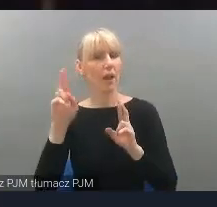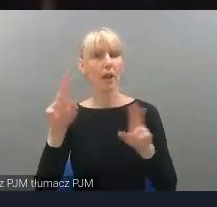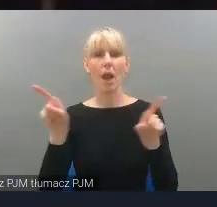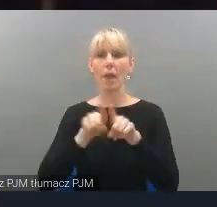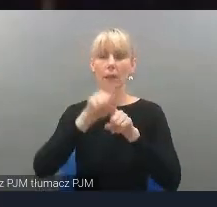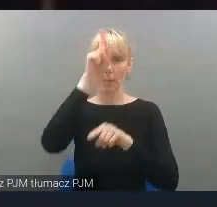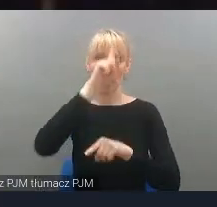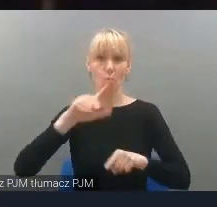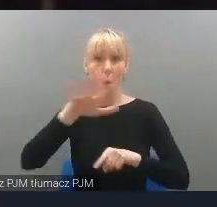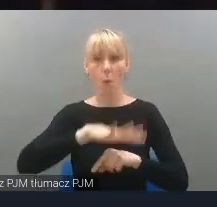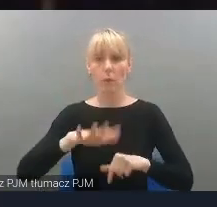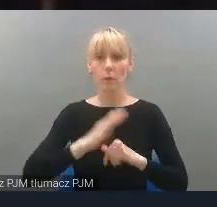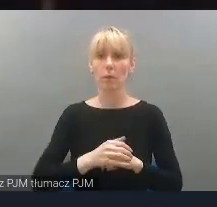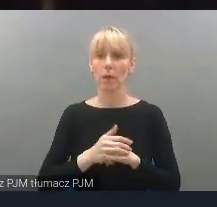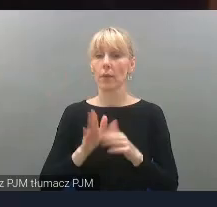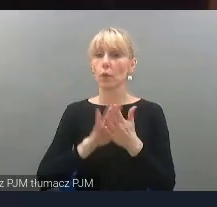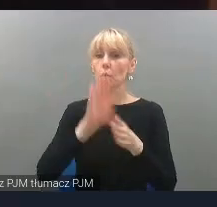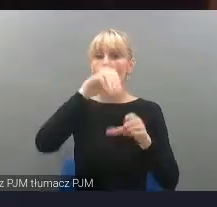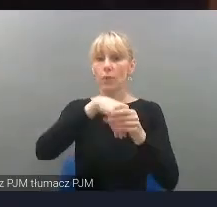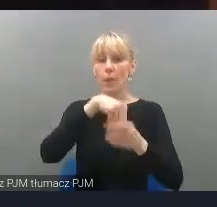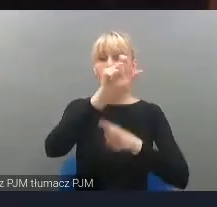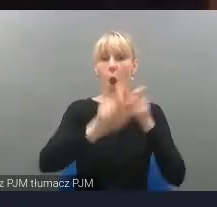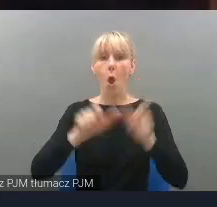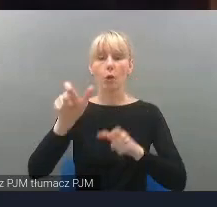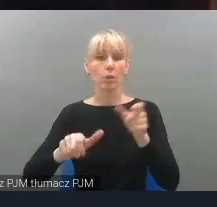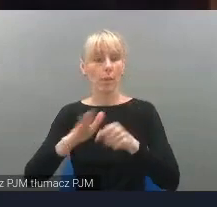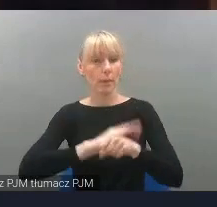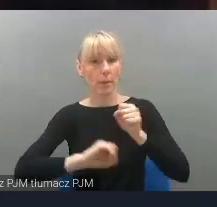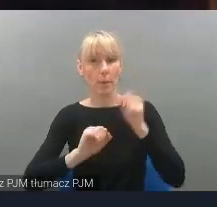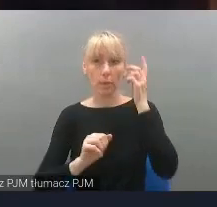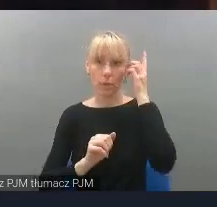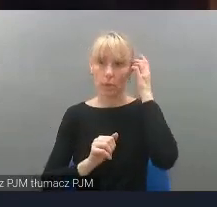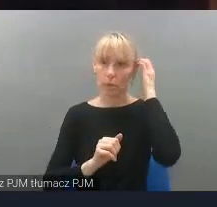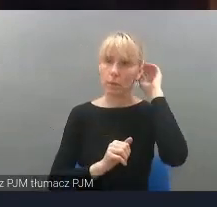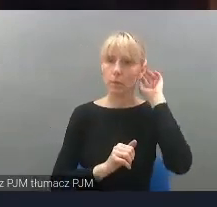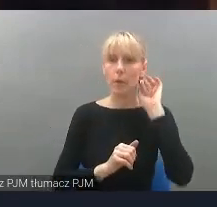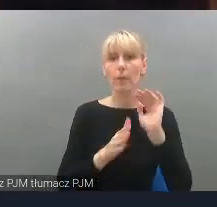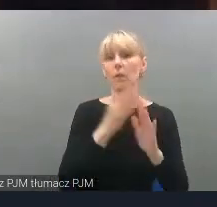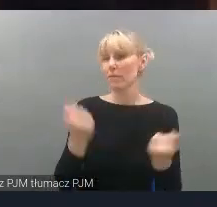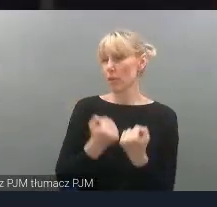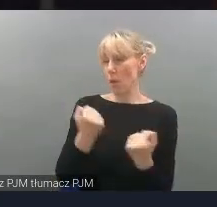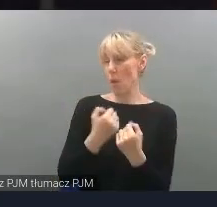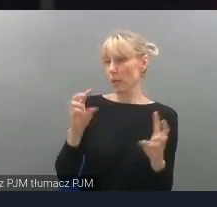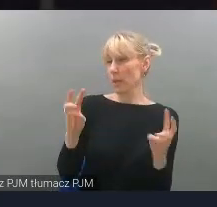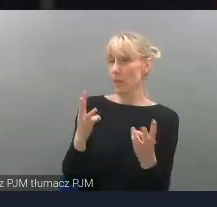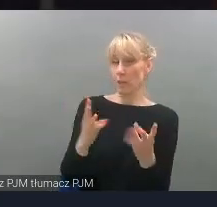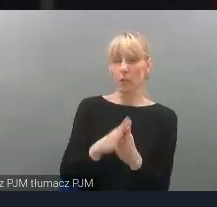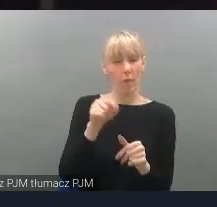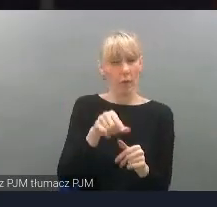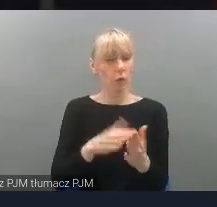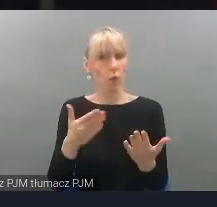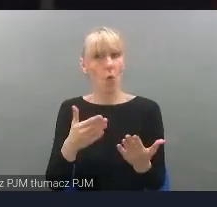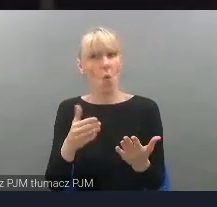społecznym. Z osobami niepełnosprawnymi spotkałem się w takim działaniu warsztatowym ponad 10 lat temu. Natomiast od